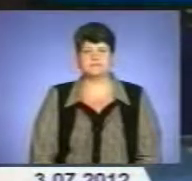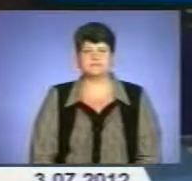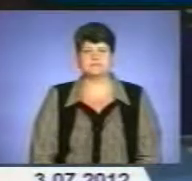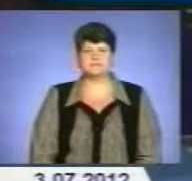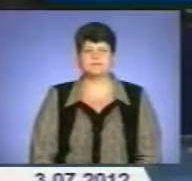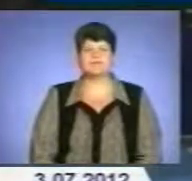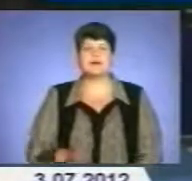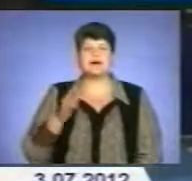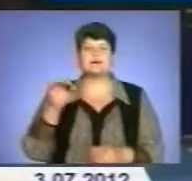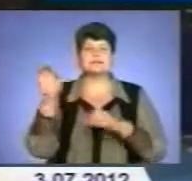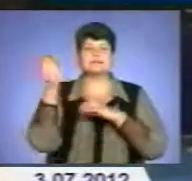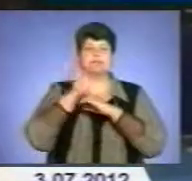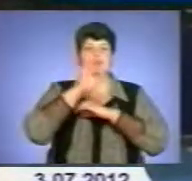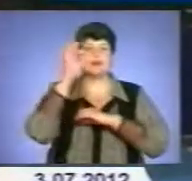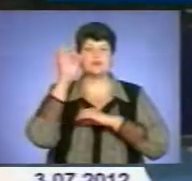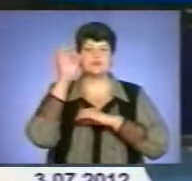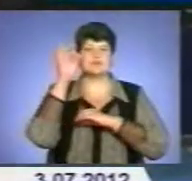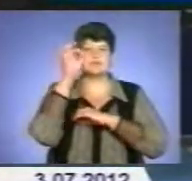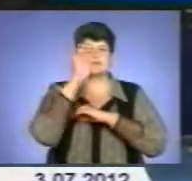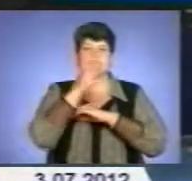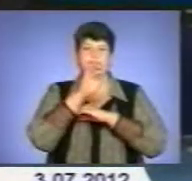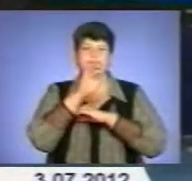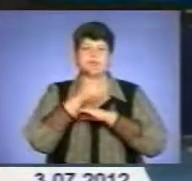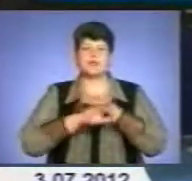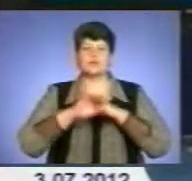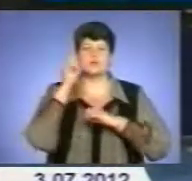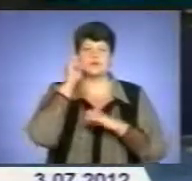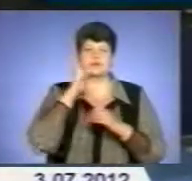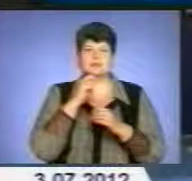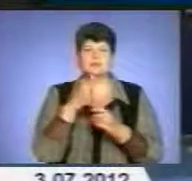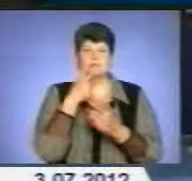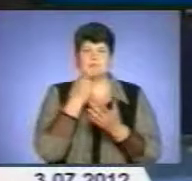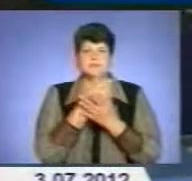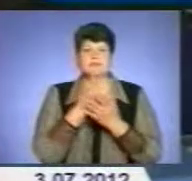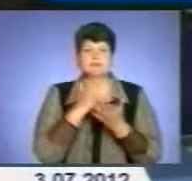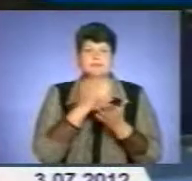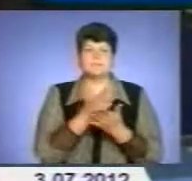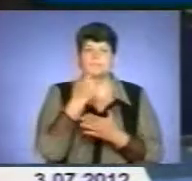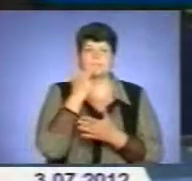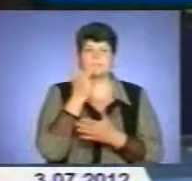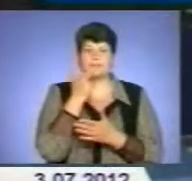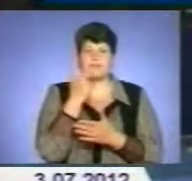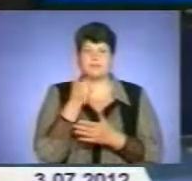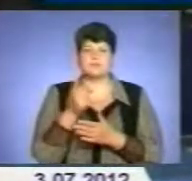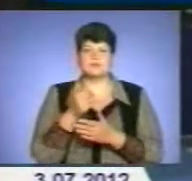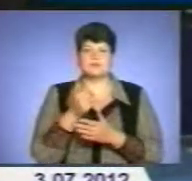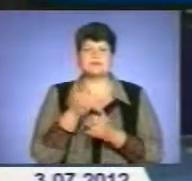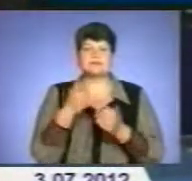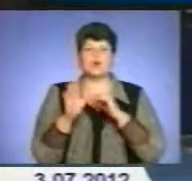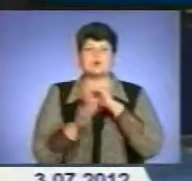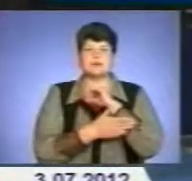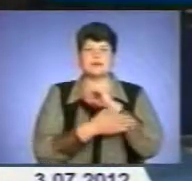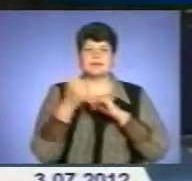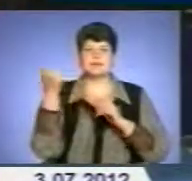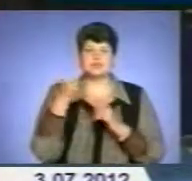На заході України епідеміологи реєструють незначний ріст захворювання на гострі респіраторні вірусні інфекції та грип. За останній